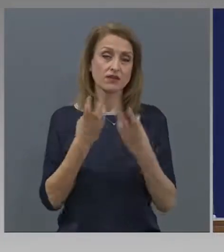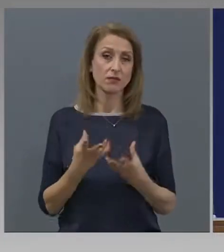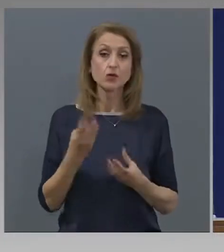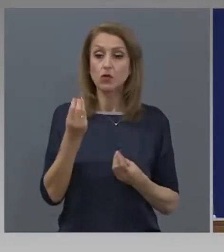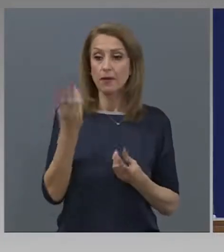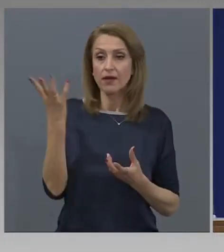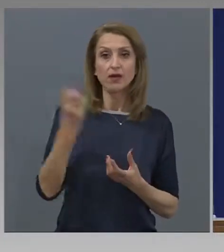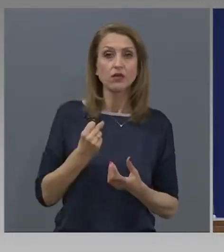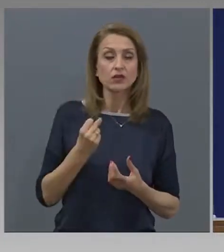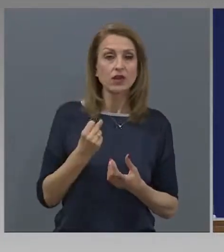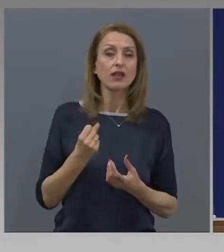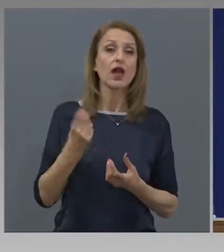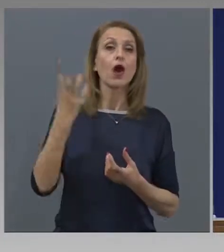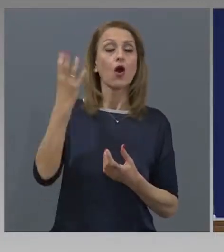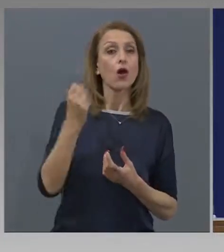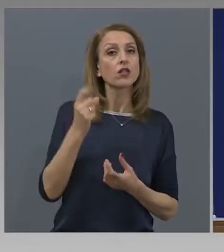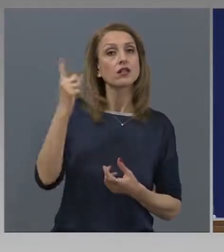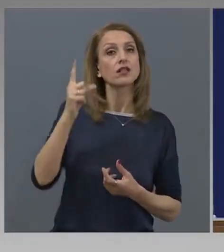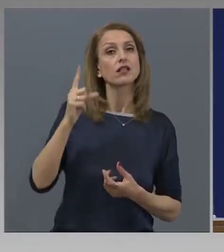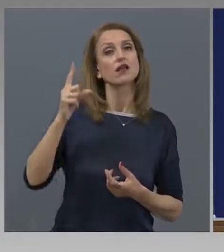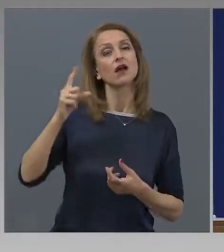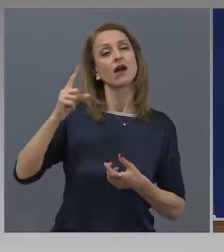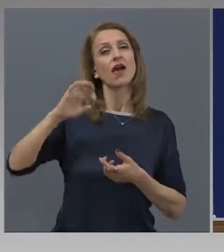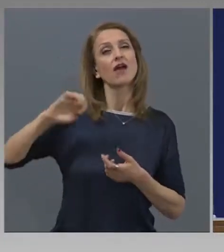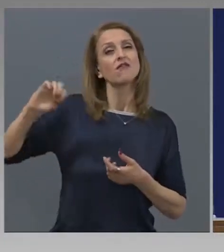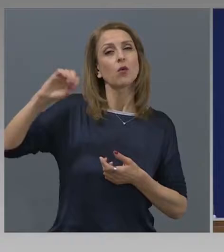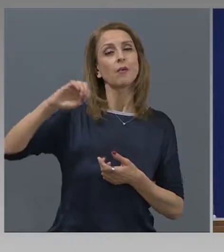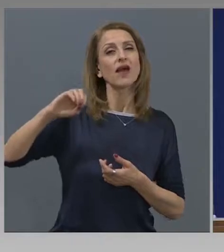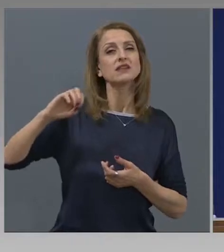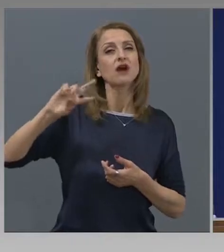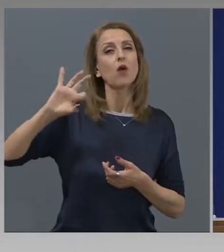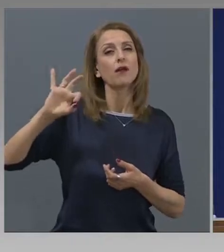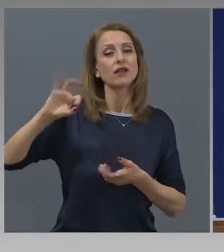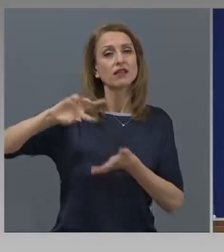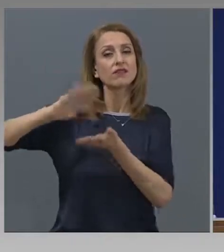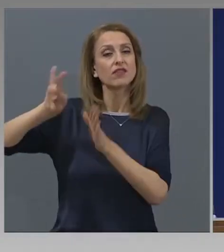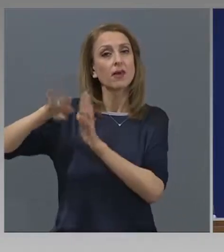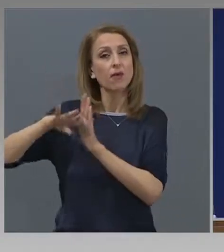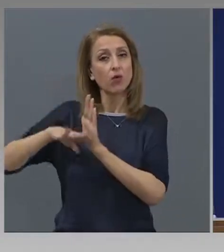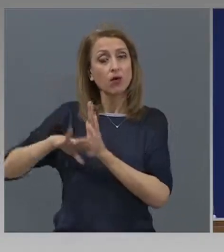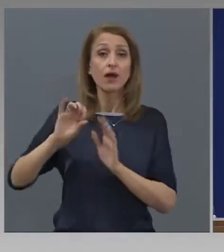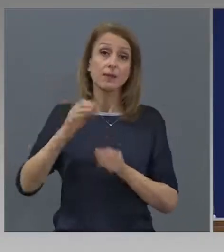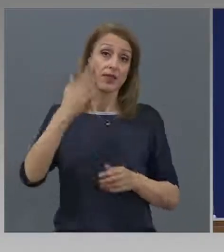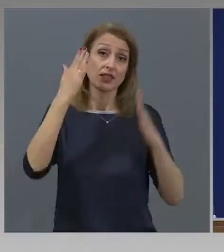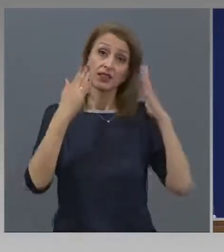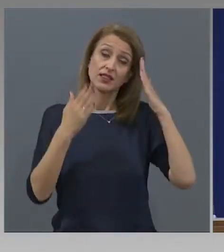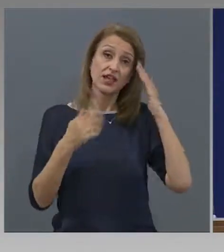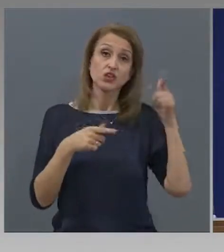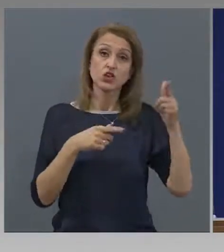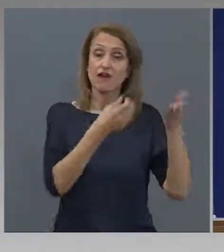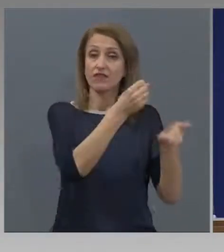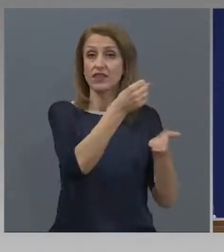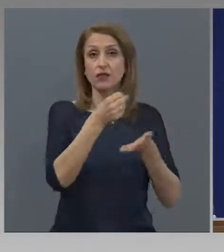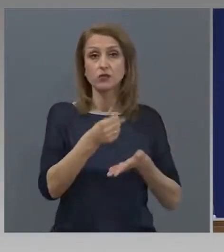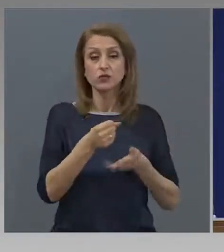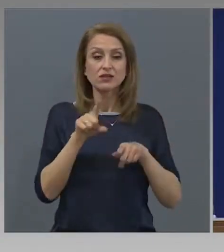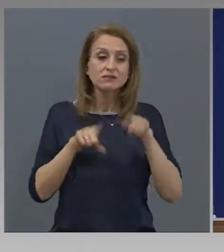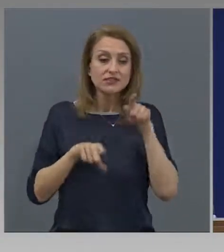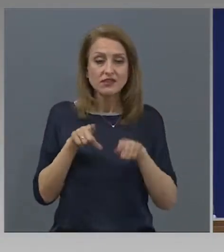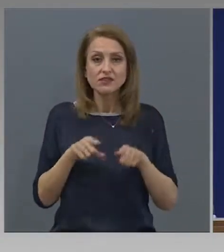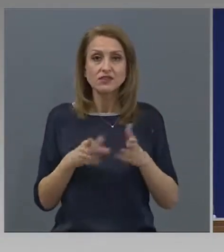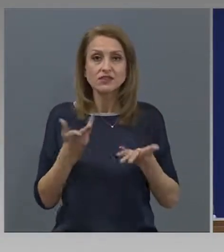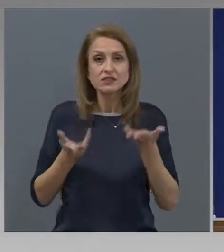финансиране ще бъдат както от оперативната програма, така и частично и от държавния бюджет, в зависимост от различните случаи.